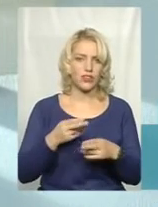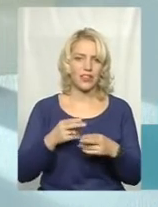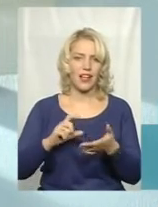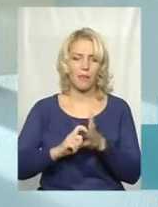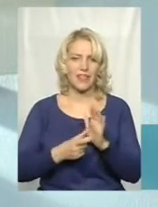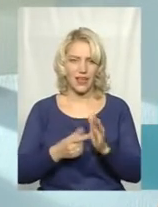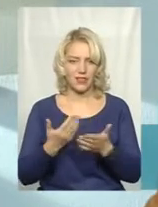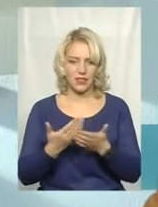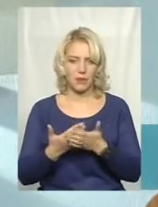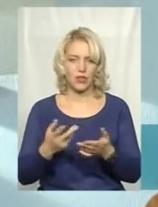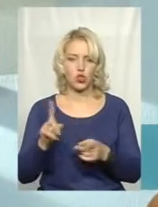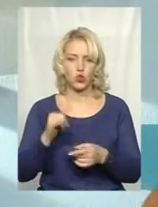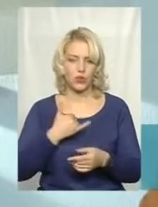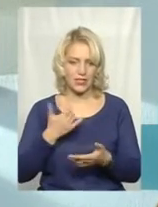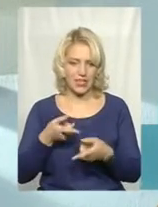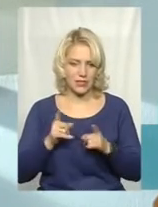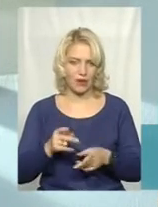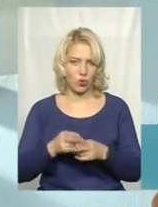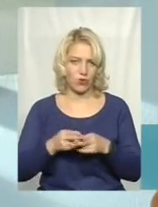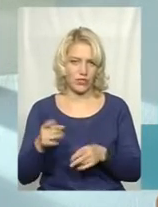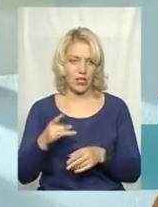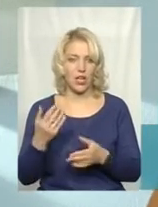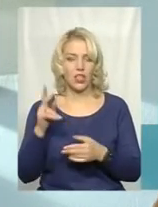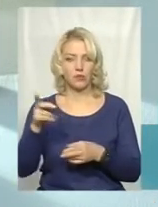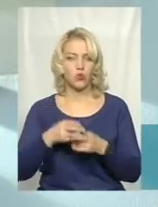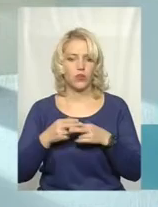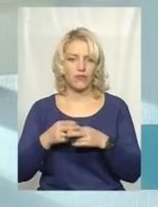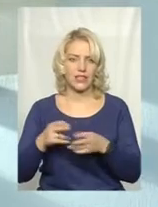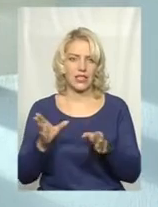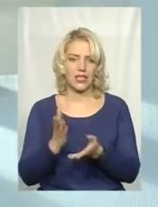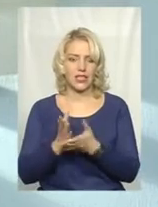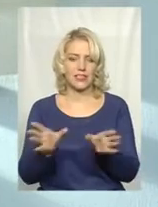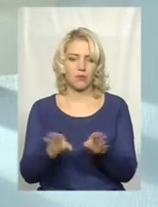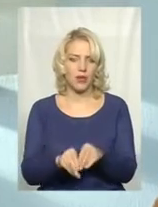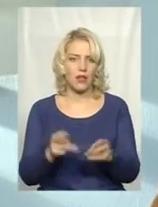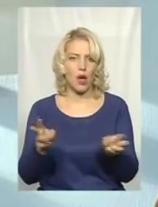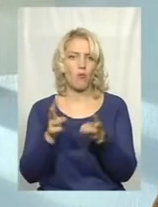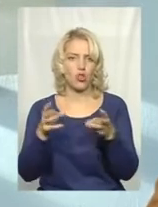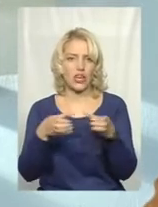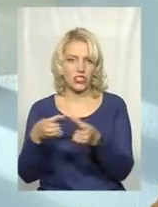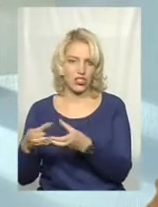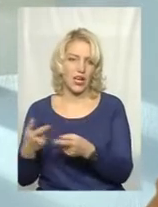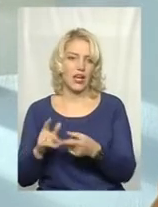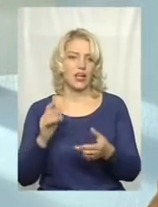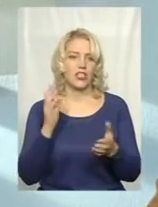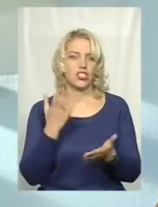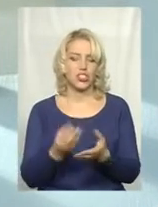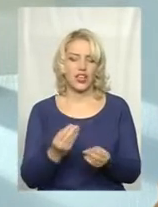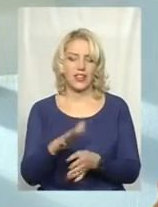районі, або тот же Дудайвецький район має спільні пожежні, а зараз ще